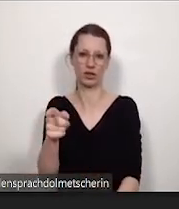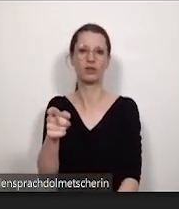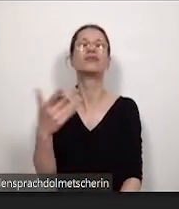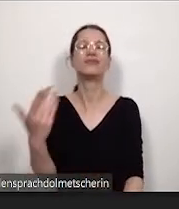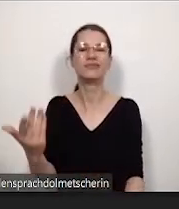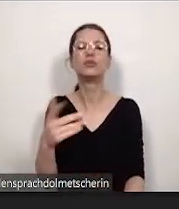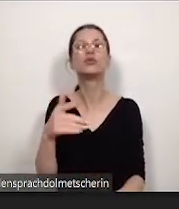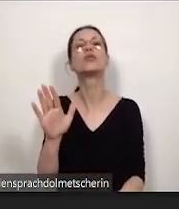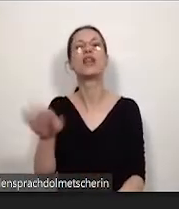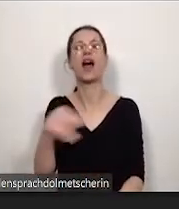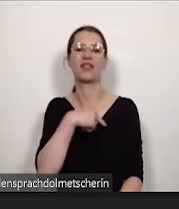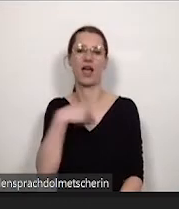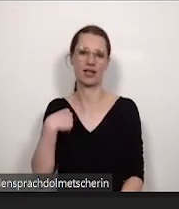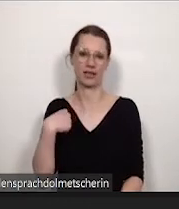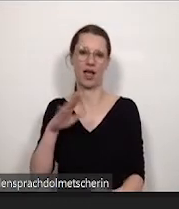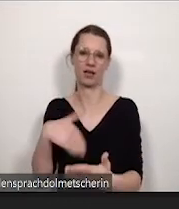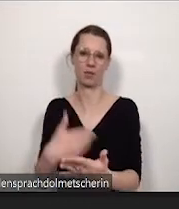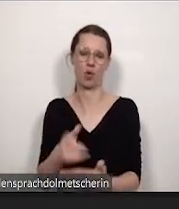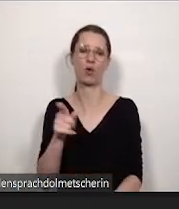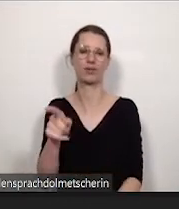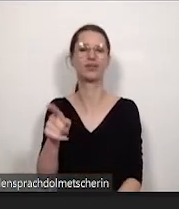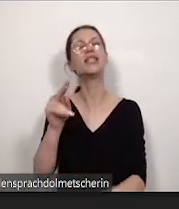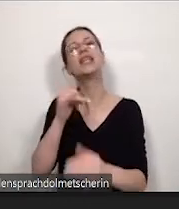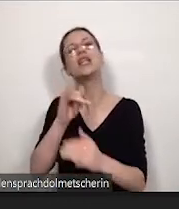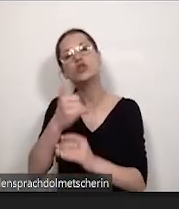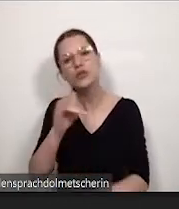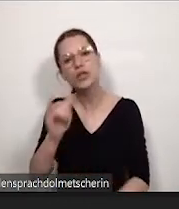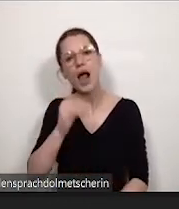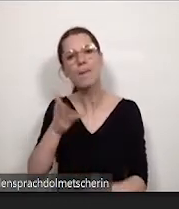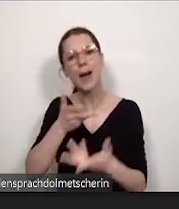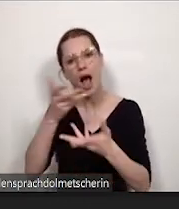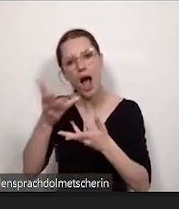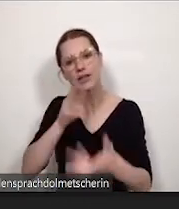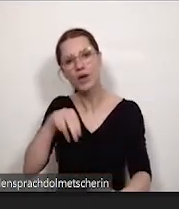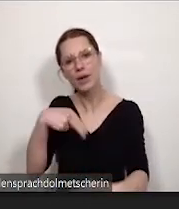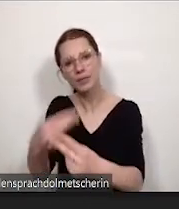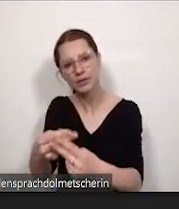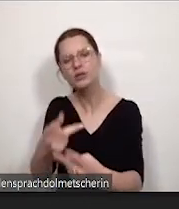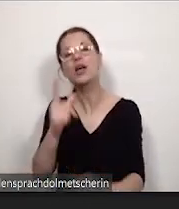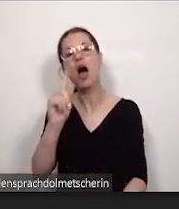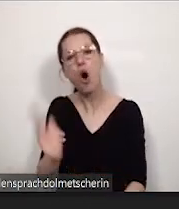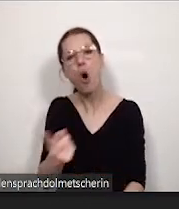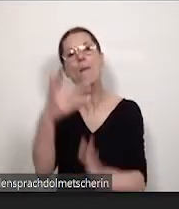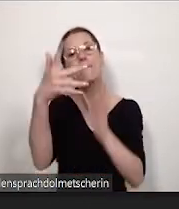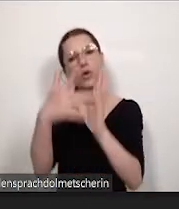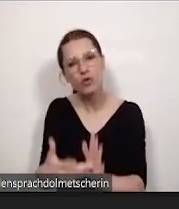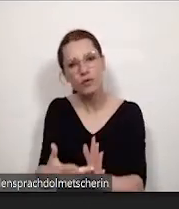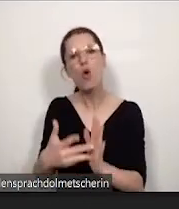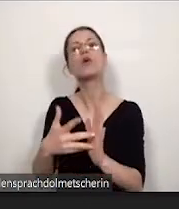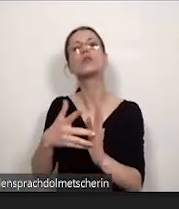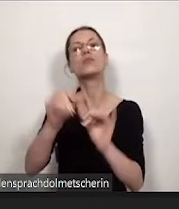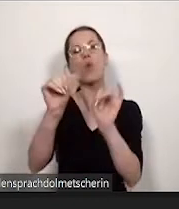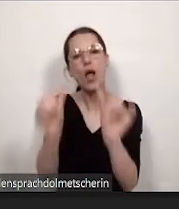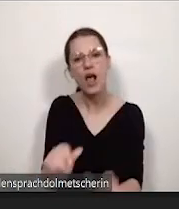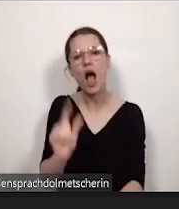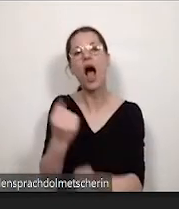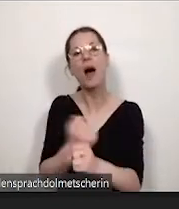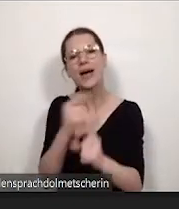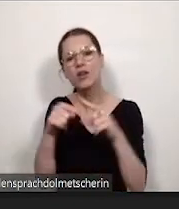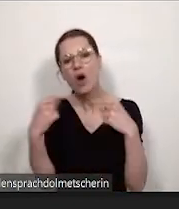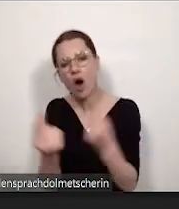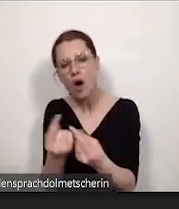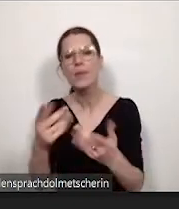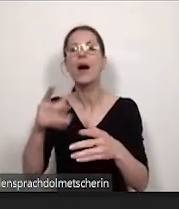Nachteilsausgleichen, individuelle Beratung, angepasste Prüfungsmodalitäten, Arbeitsräumen, barrierefreie Lehrmaterialien,